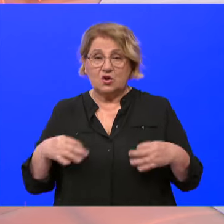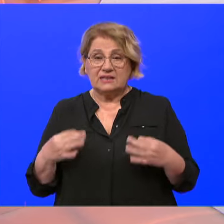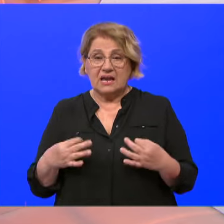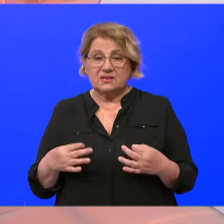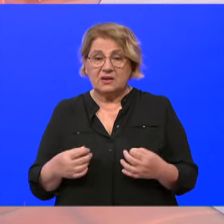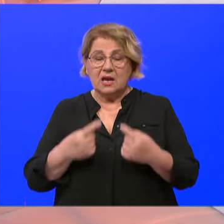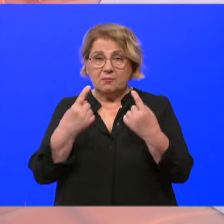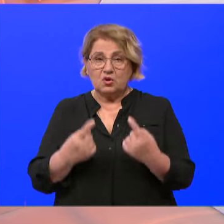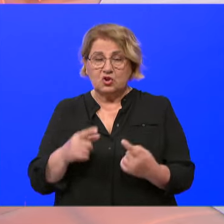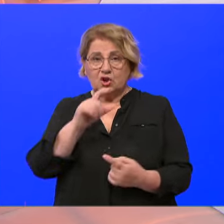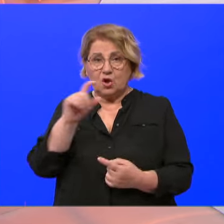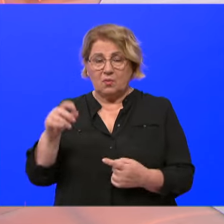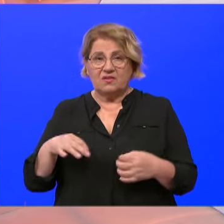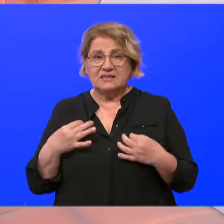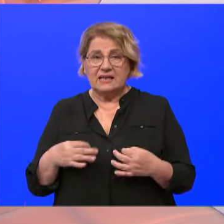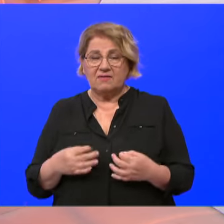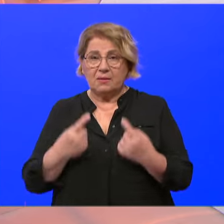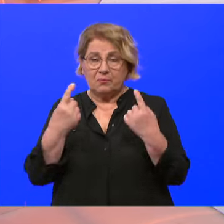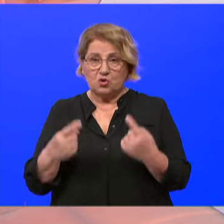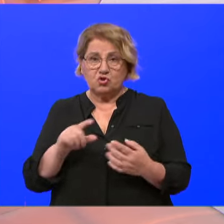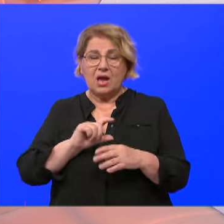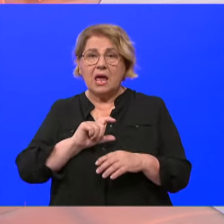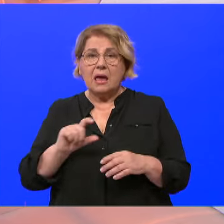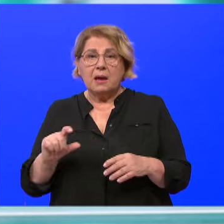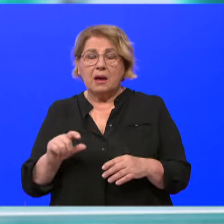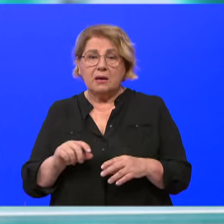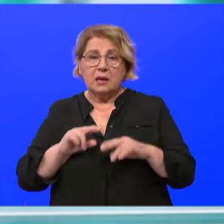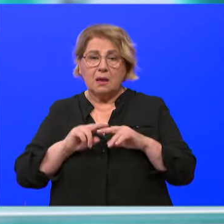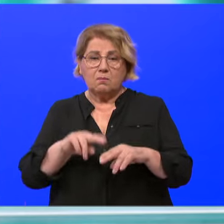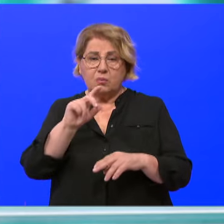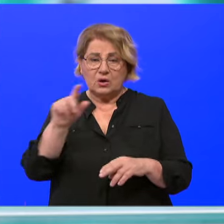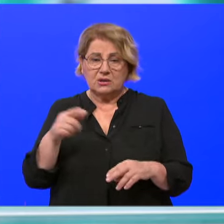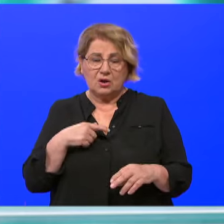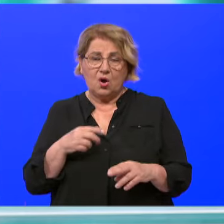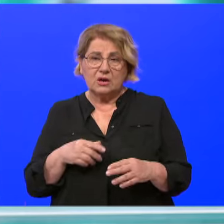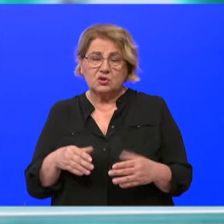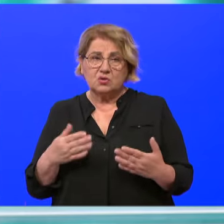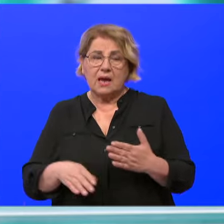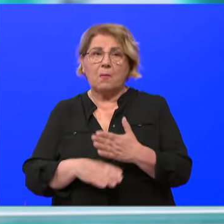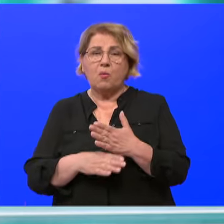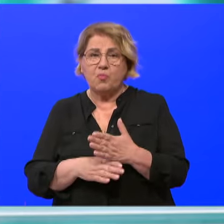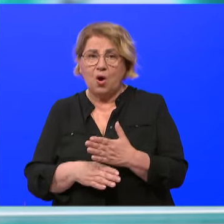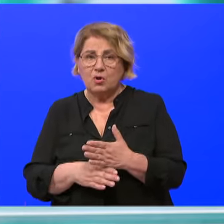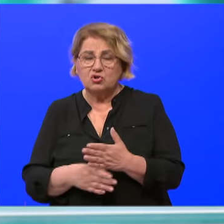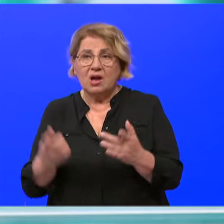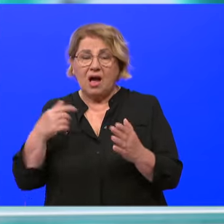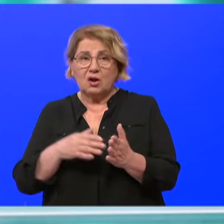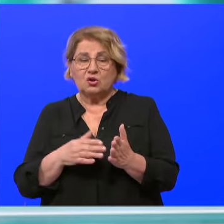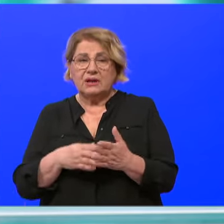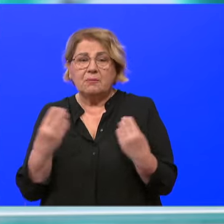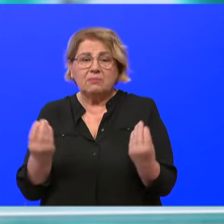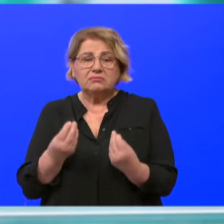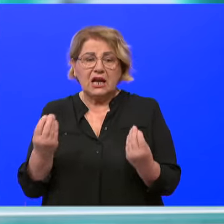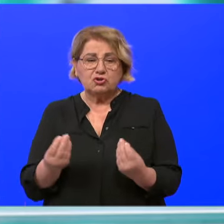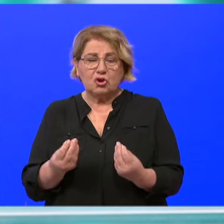postoji domovi zdravlja, postoje bolnice i normalno. Mi smo samo jedna lagana pomoć, ako treba nešto